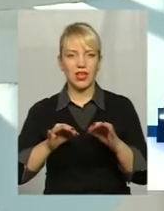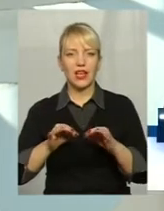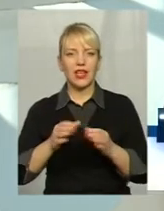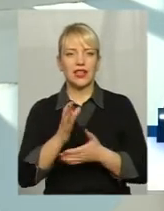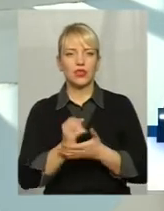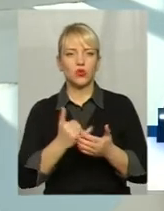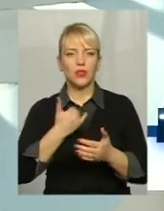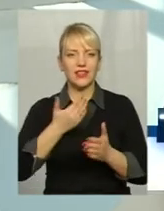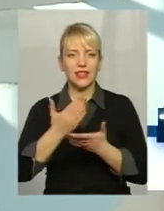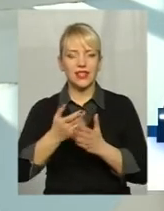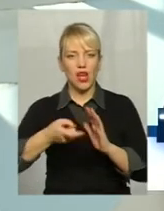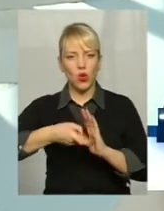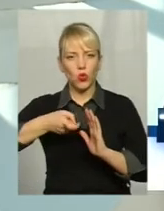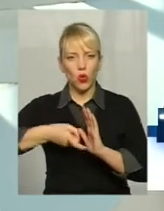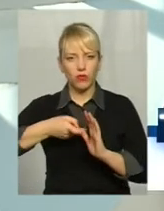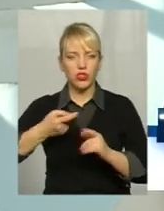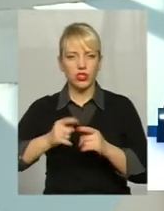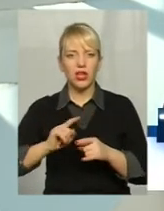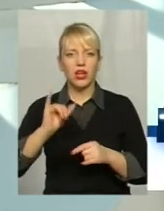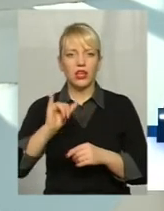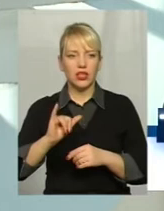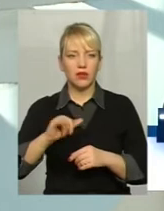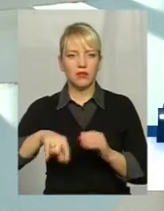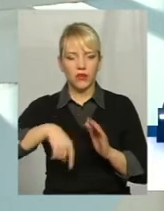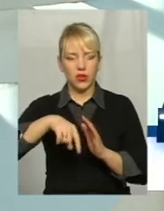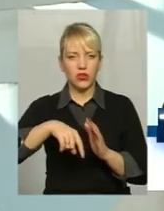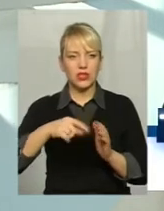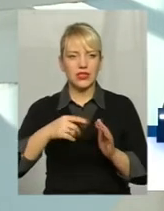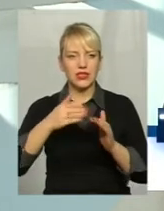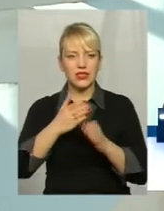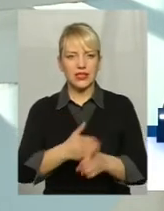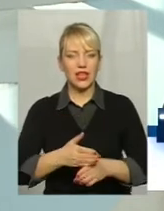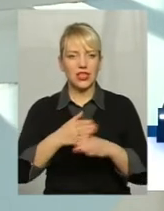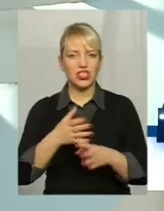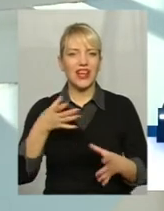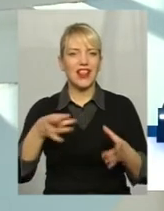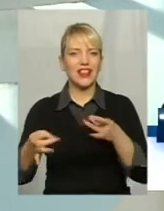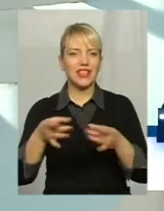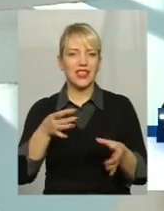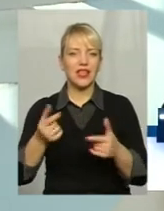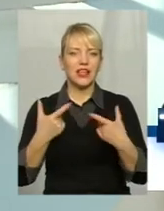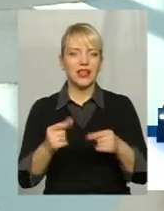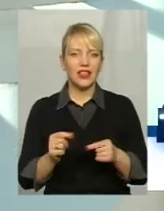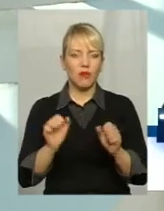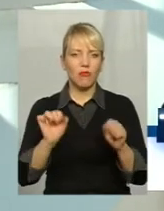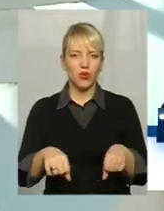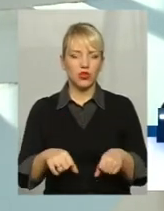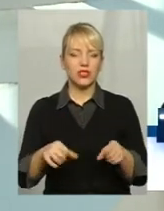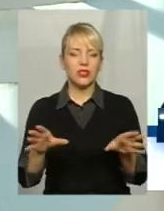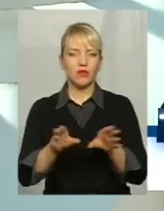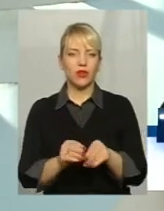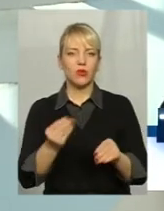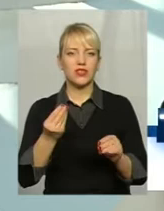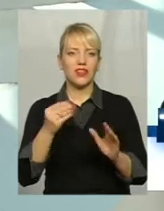у нас є, прекрасне родовище, я кажу, залежню глини Де можна сьогодні спільно з